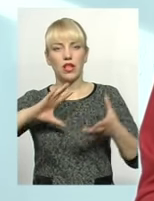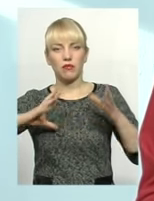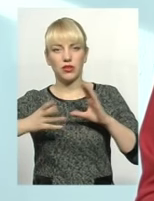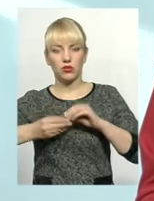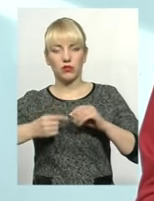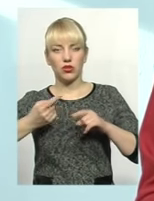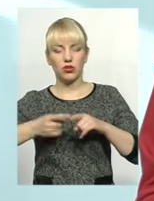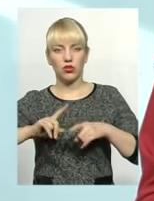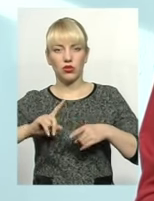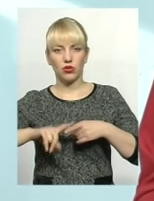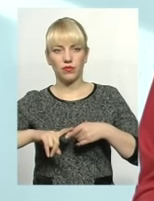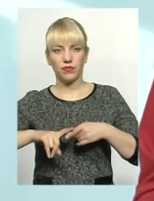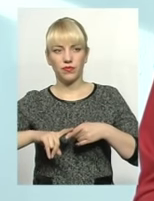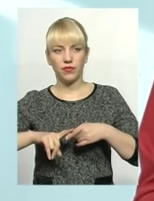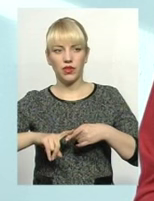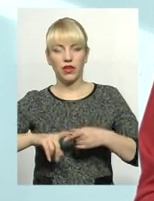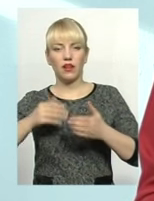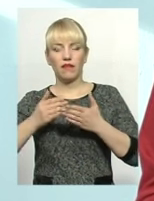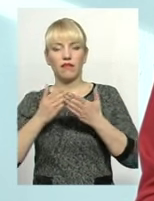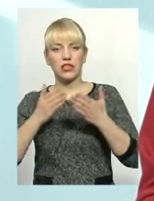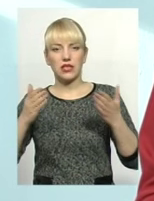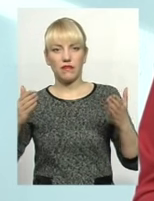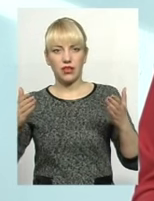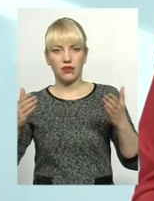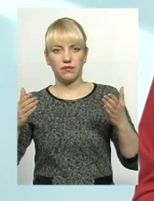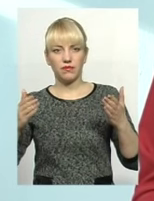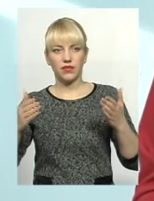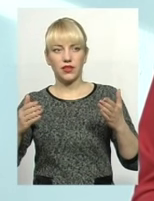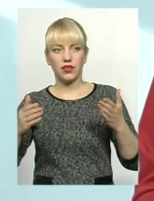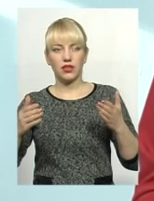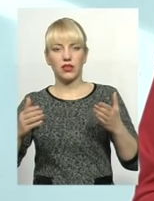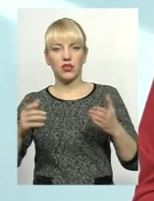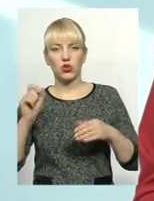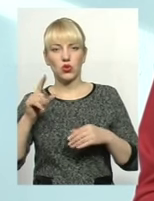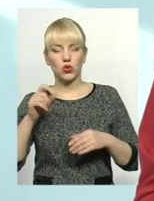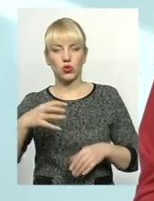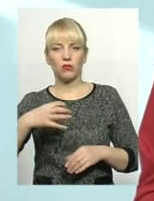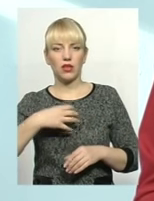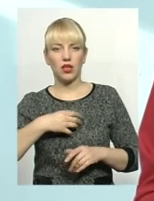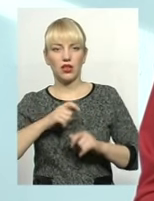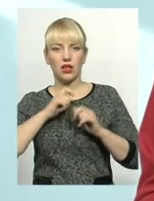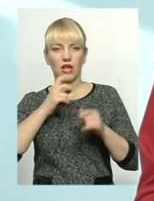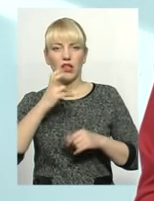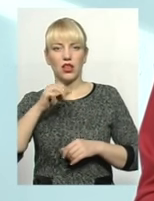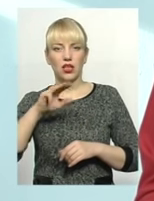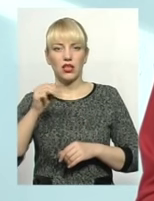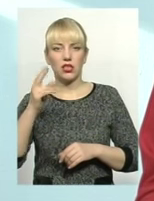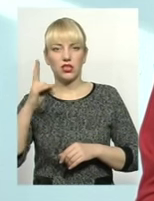цієї виставки, золотою медалью нагороджені Нетішинський